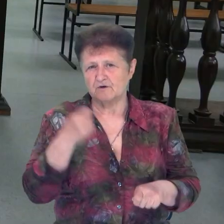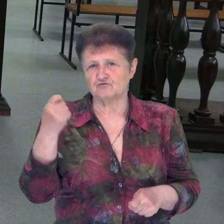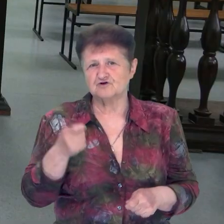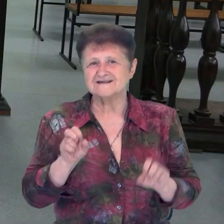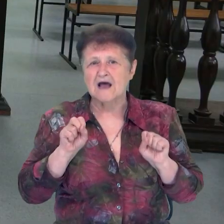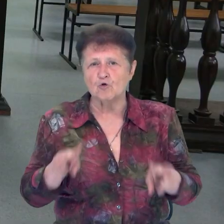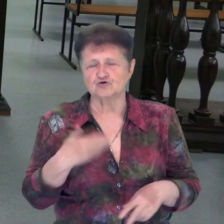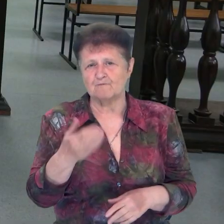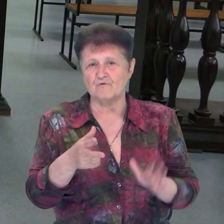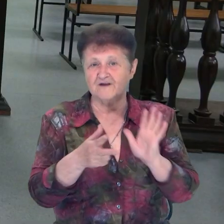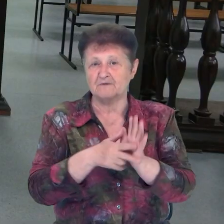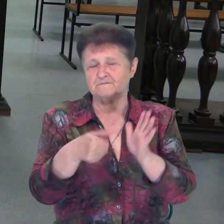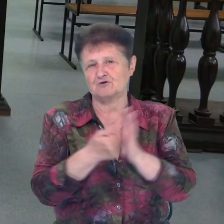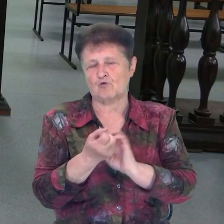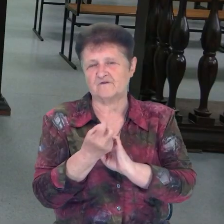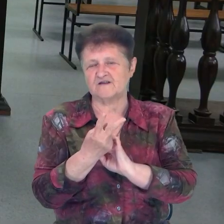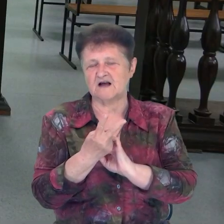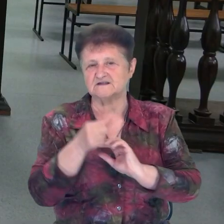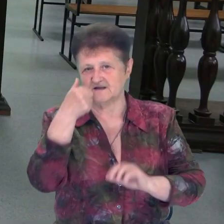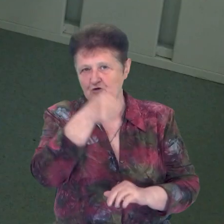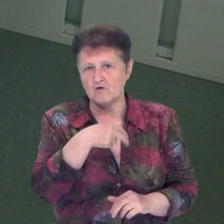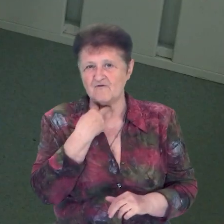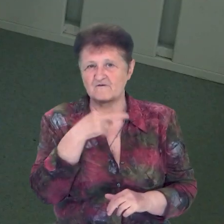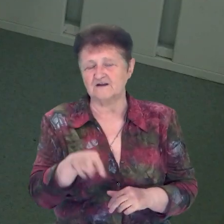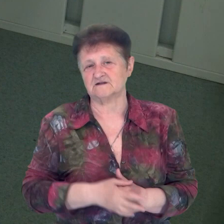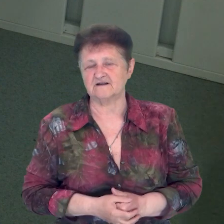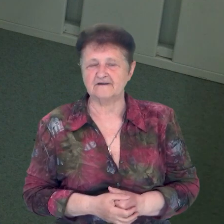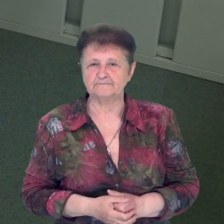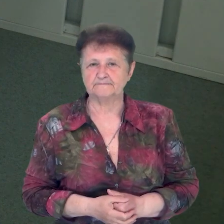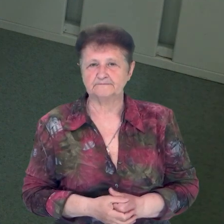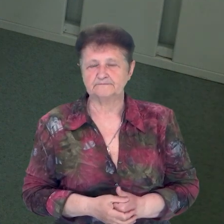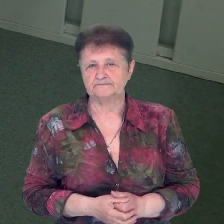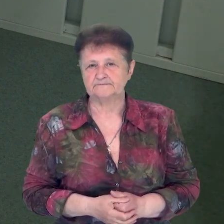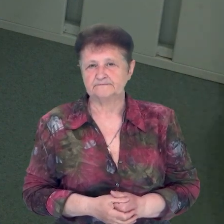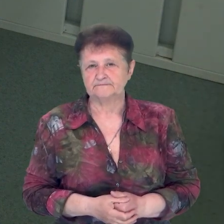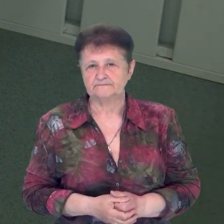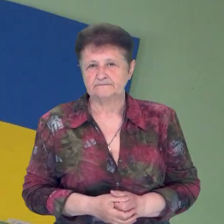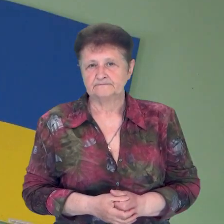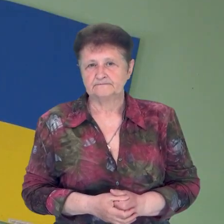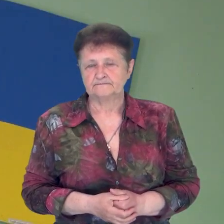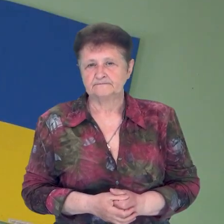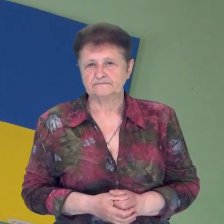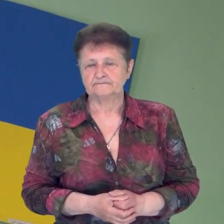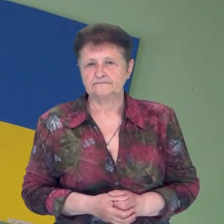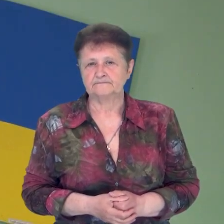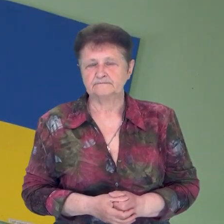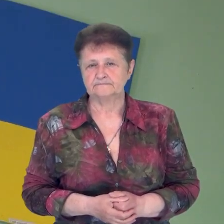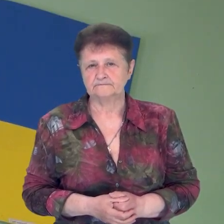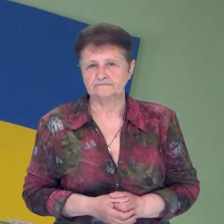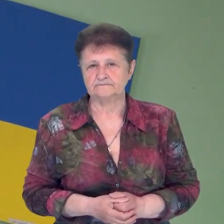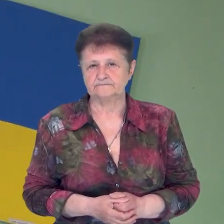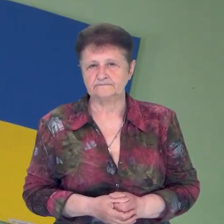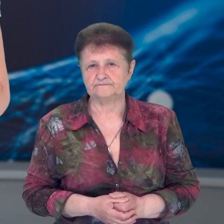Загрожує йому від 8 до 12 років ув'язнення. Аліна Коржинська, Валерій Циркун, Роман Репа. Новини Суспільне.